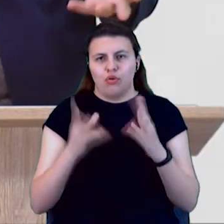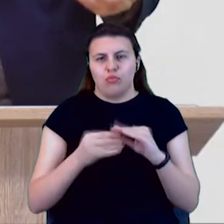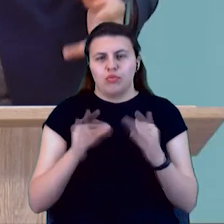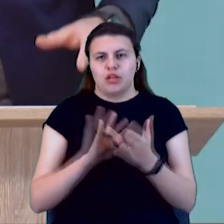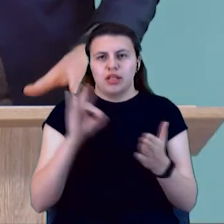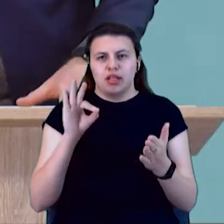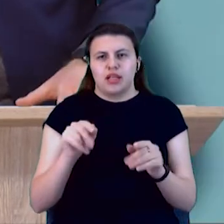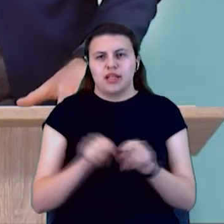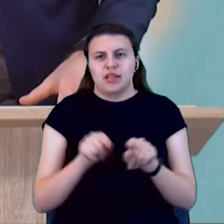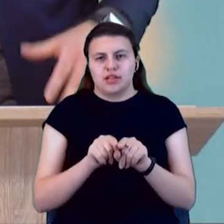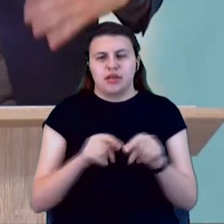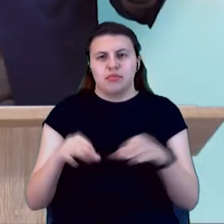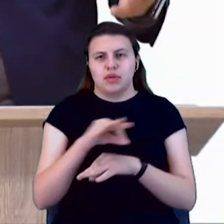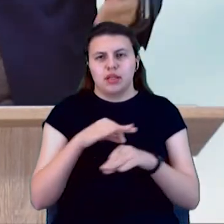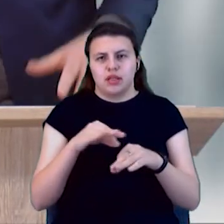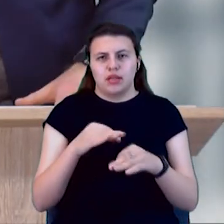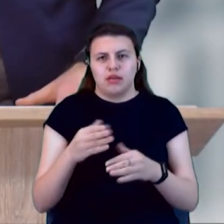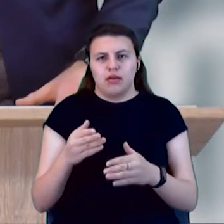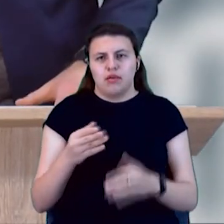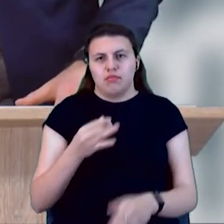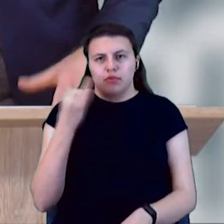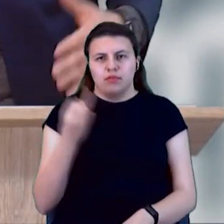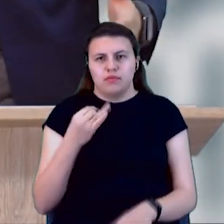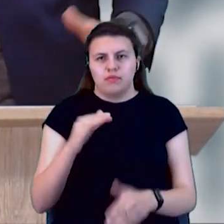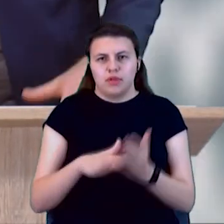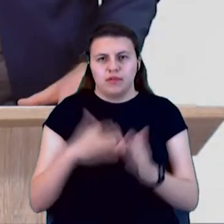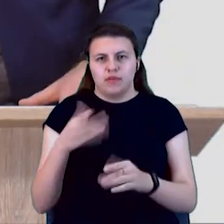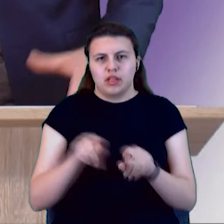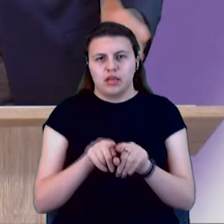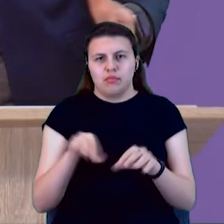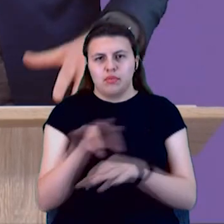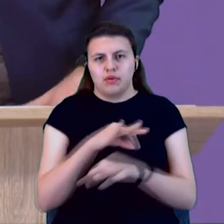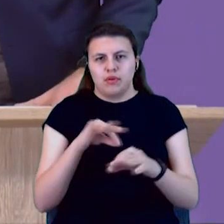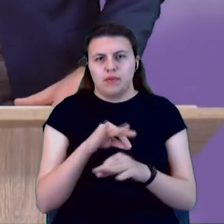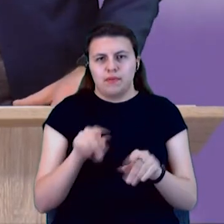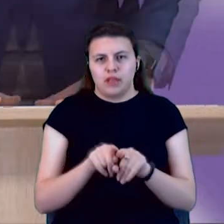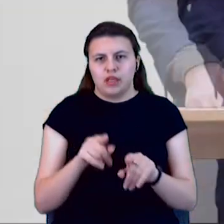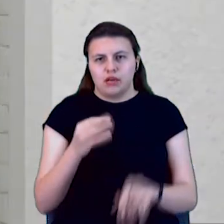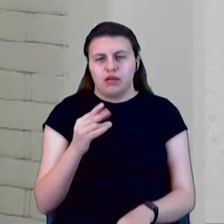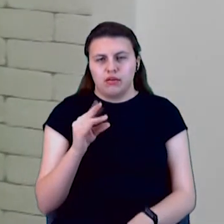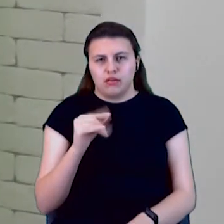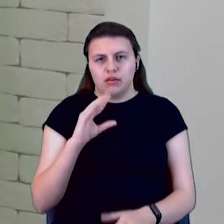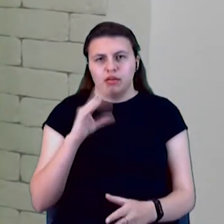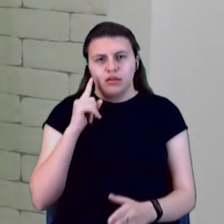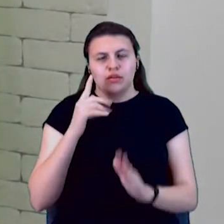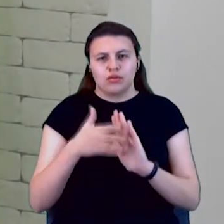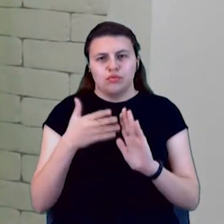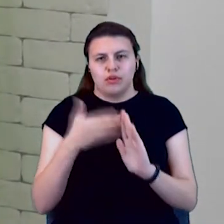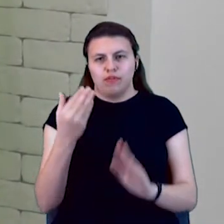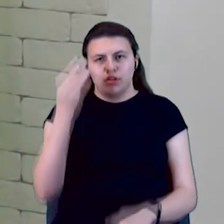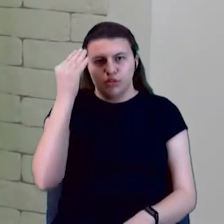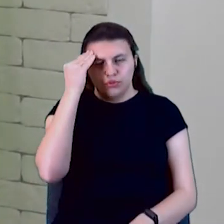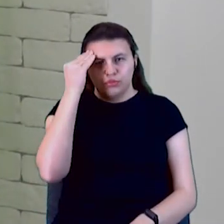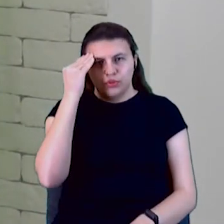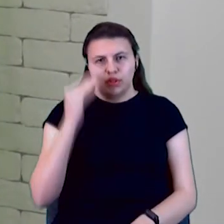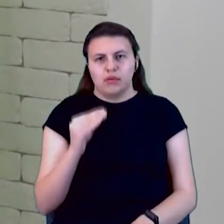самі проєкти на привлечення таких інвестицій, піддаватися на такі проєкти, на такі гранти. Зрозуміла ваша думка, пане Іля, зрозуміла ваша думка, пане Володимире,